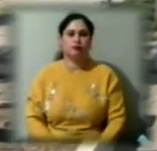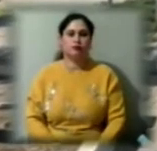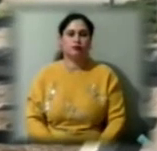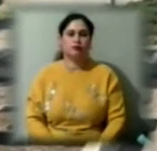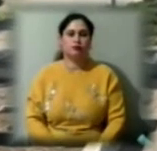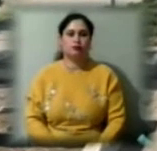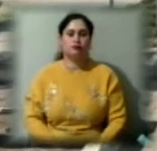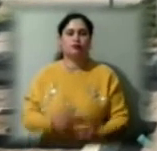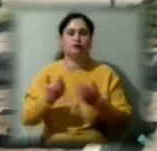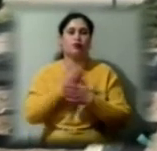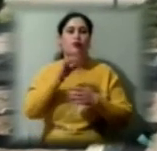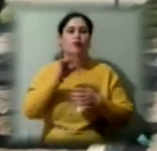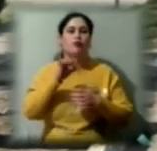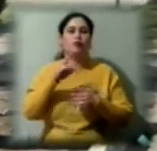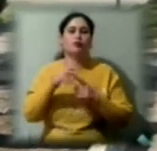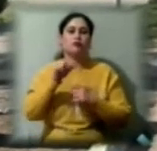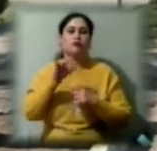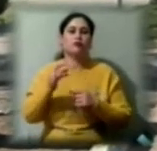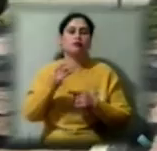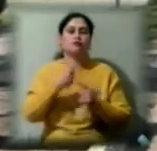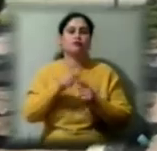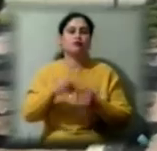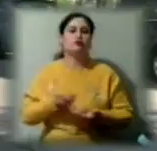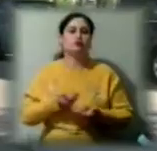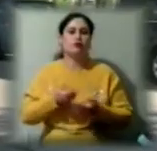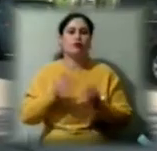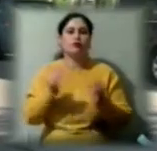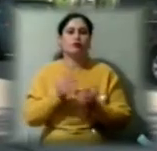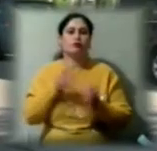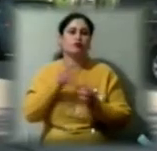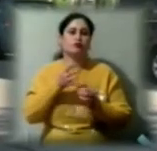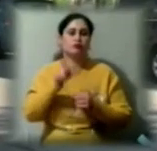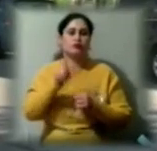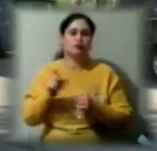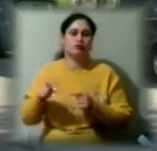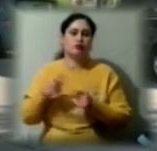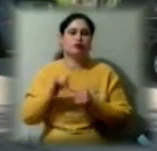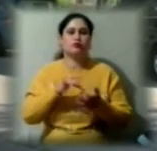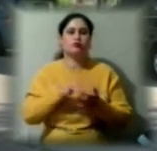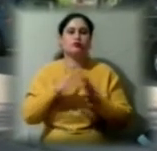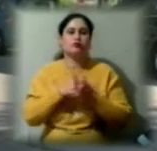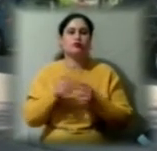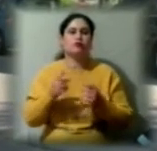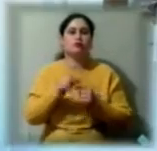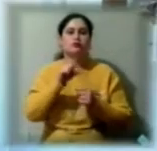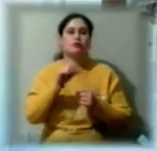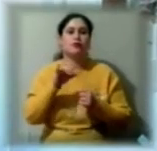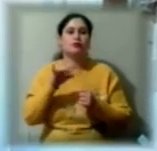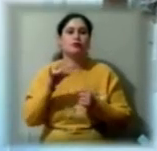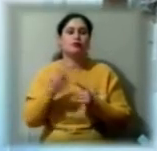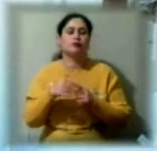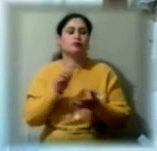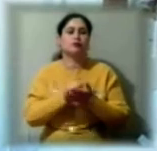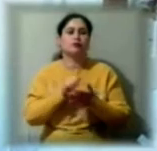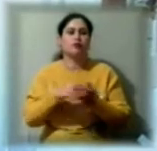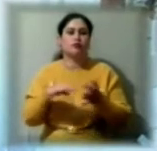Новомиколаївка – Скадовський район. Тут проживають менше 4 тисяч людей. У центрі села знаходиться підприємство, яке займається пошивом